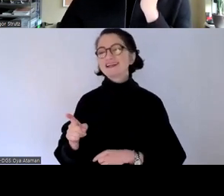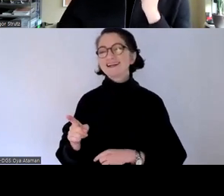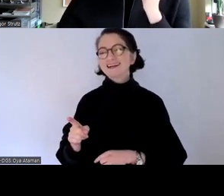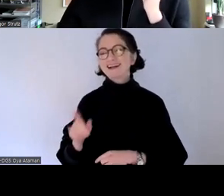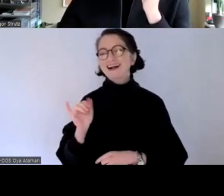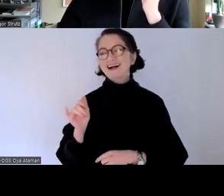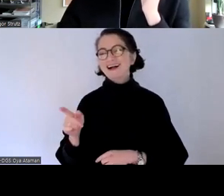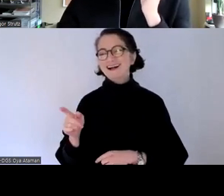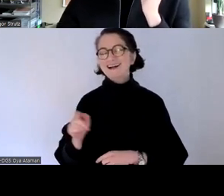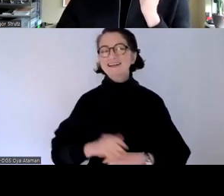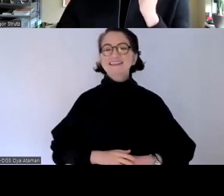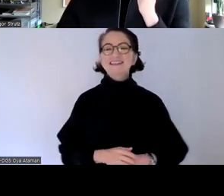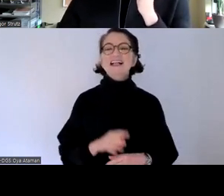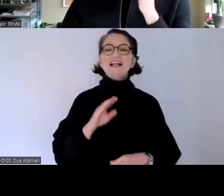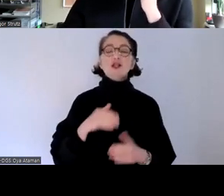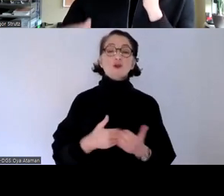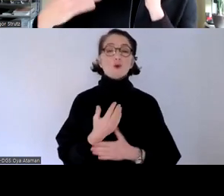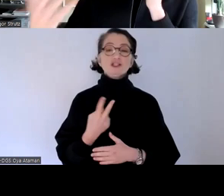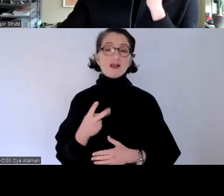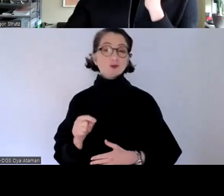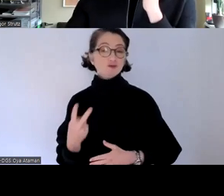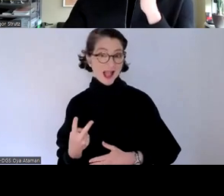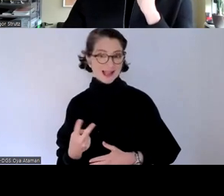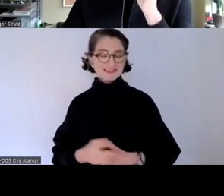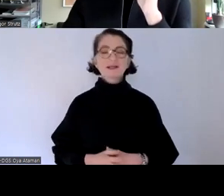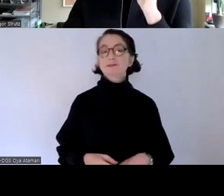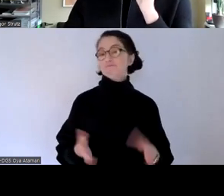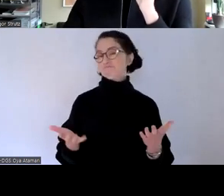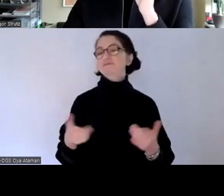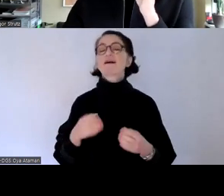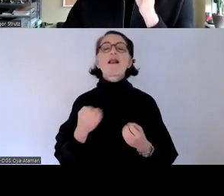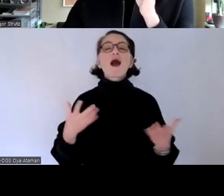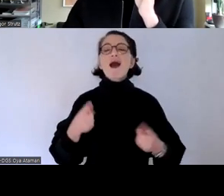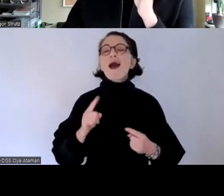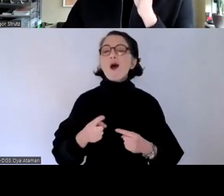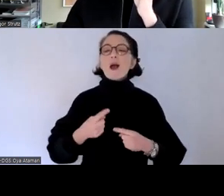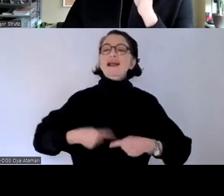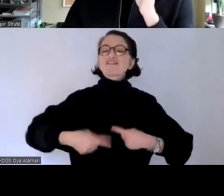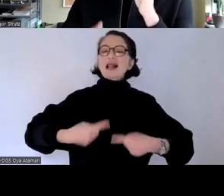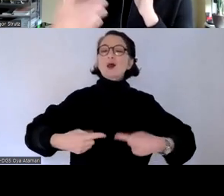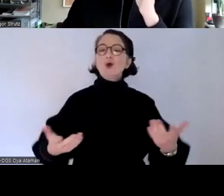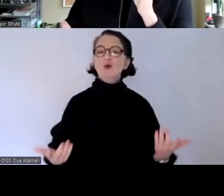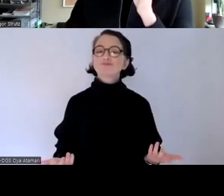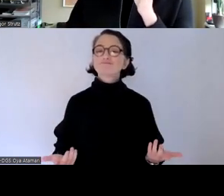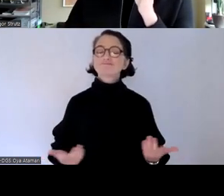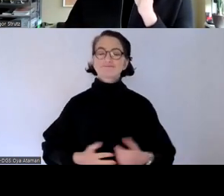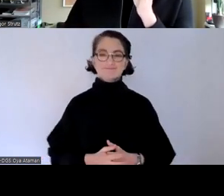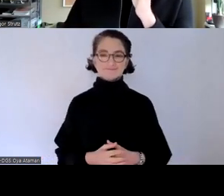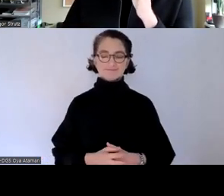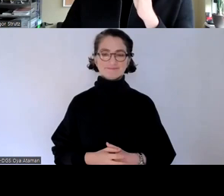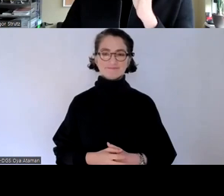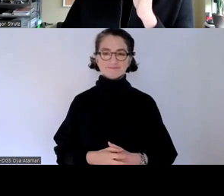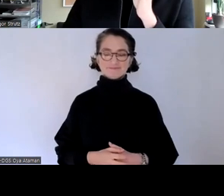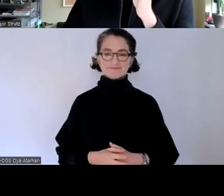wcag 2.2 also insofern auch hier natürlich eine entwicklung die die die stattfindet